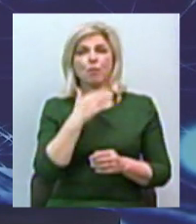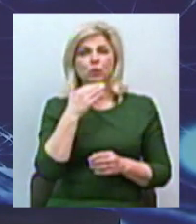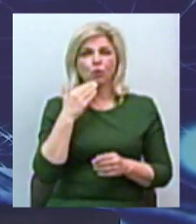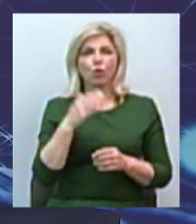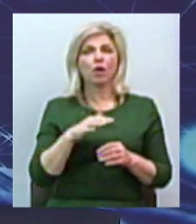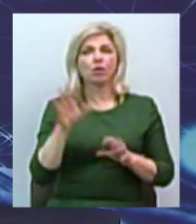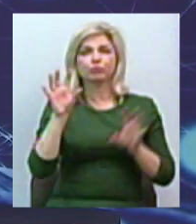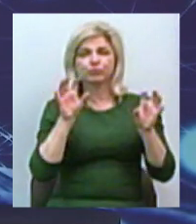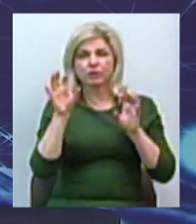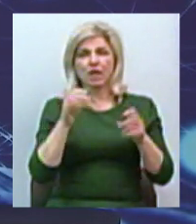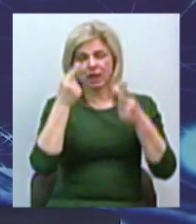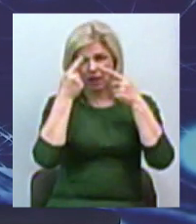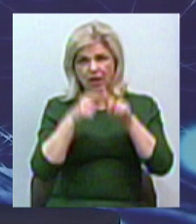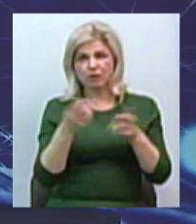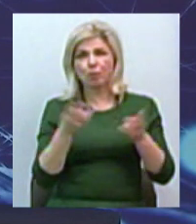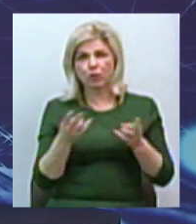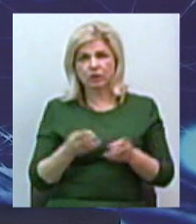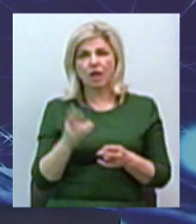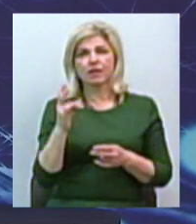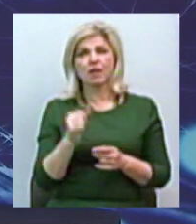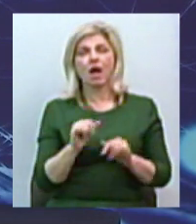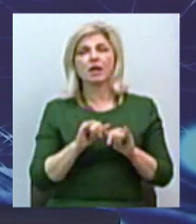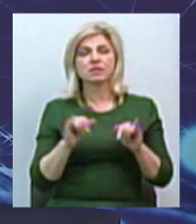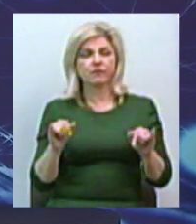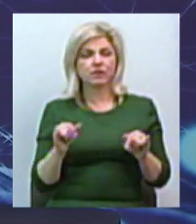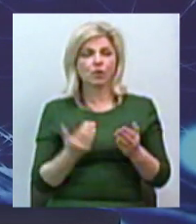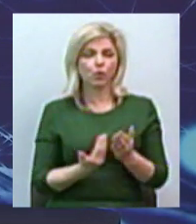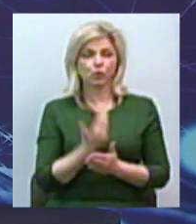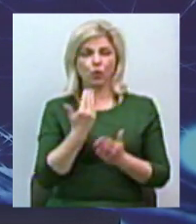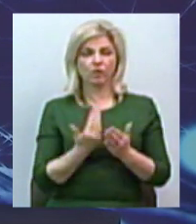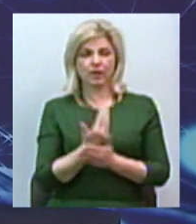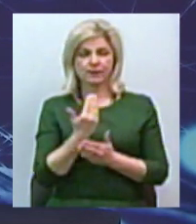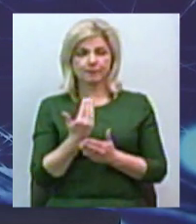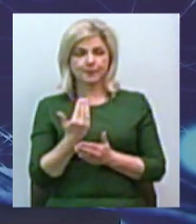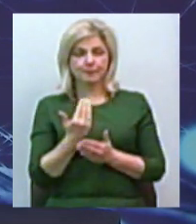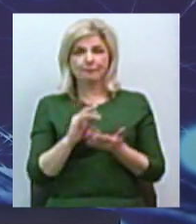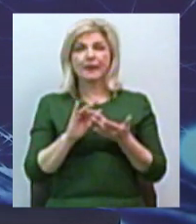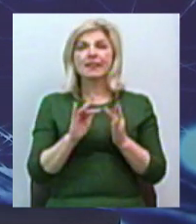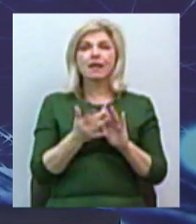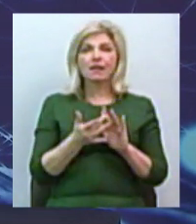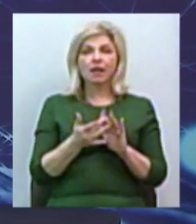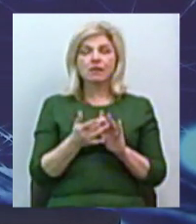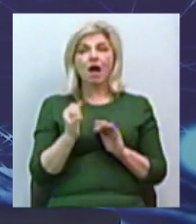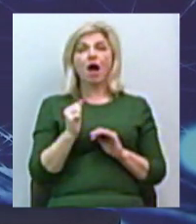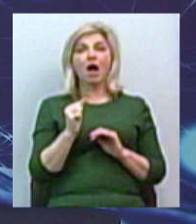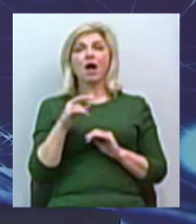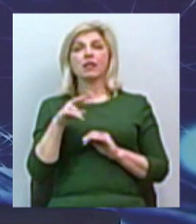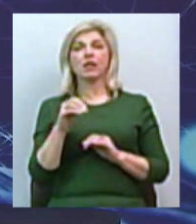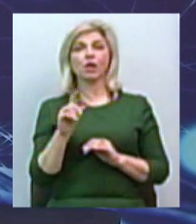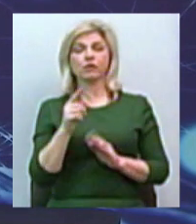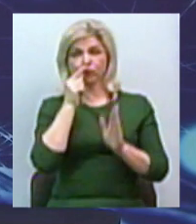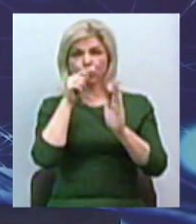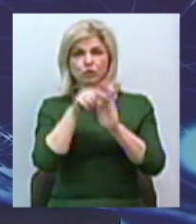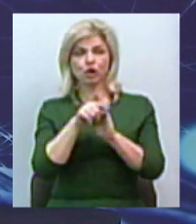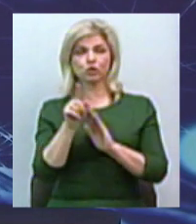технічні потреби, йде на розвиток новітнього широкосмугового інтернету. Але ще втручається і те, що ми